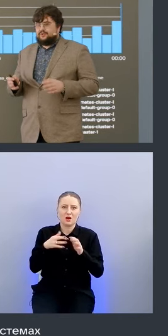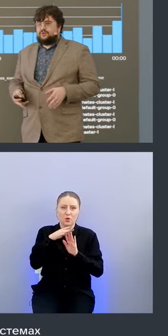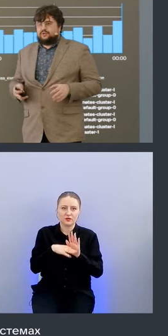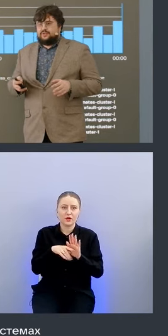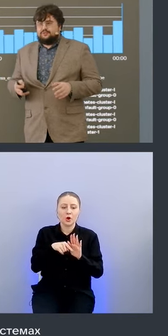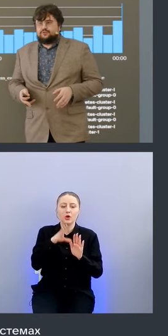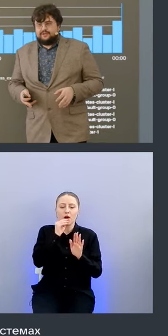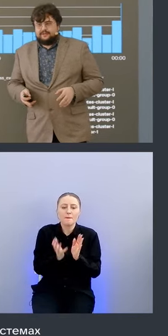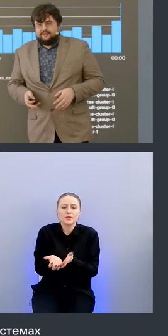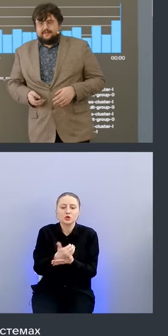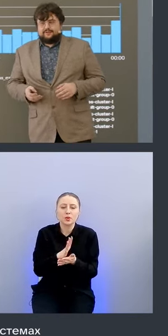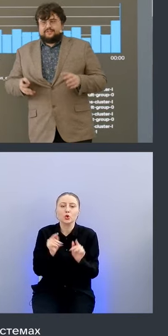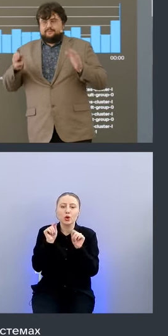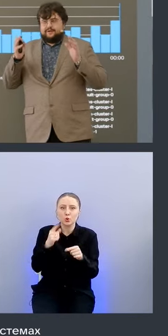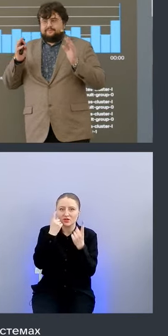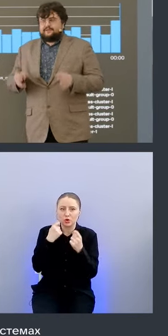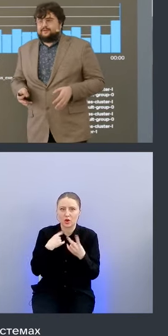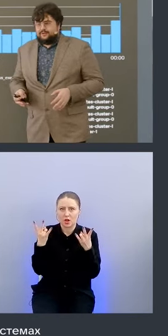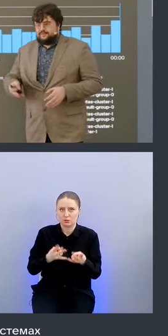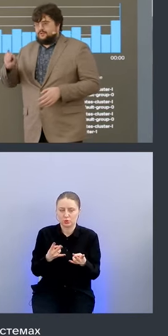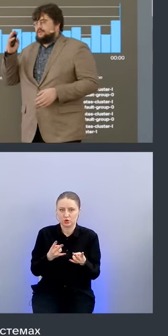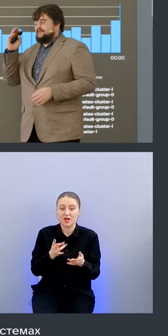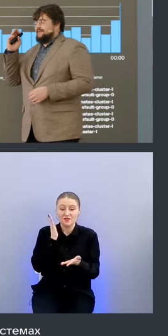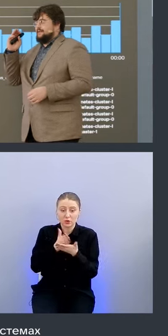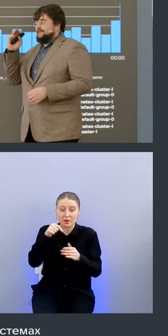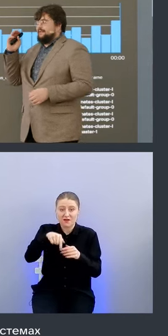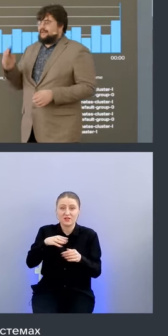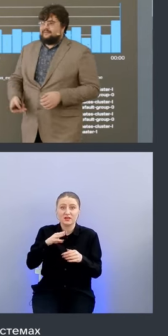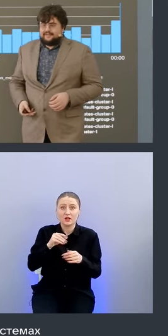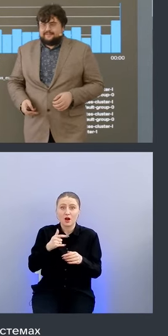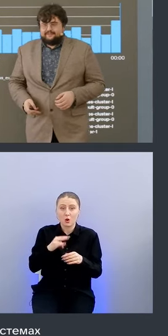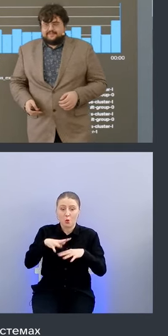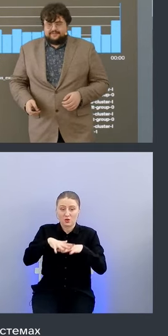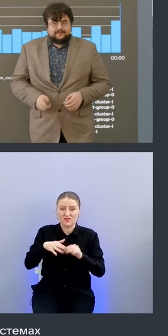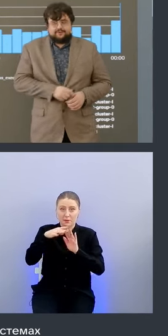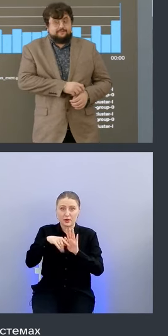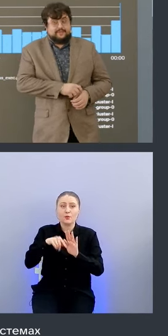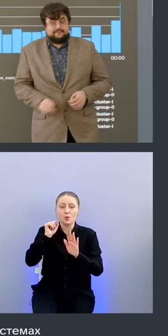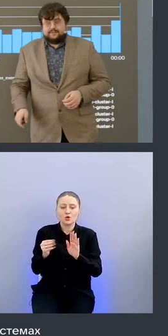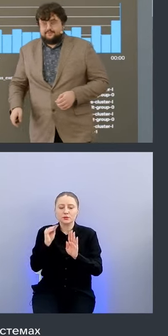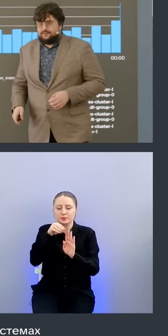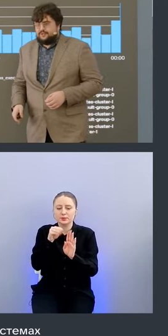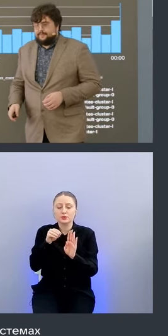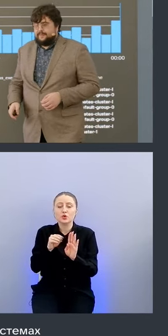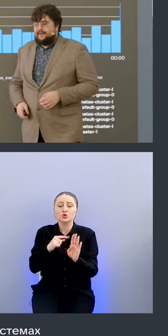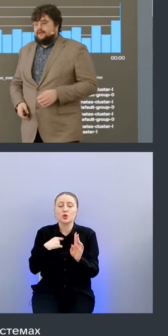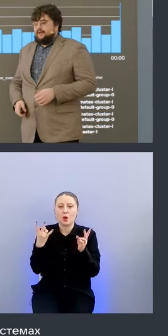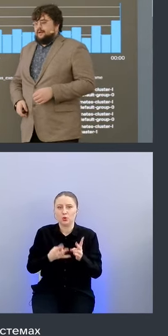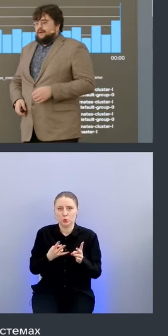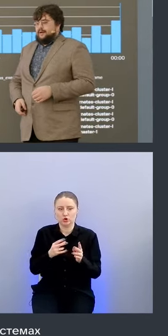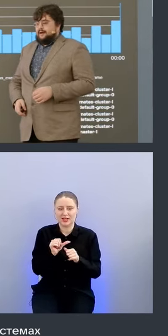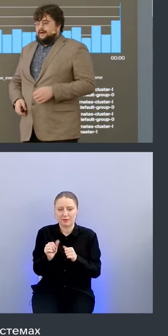собирать только то что нам нужно то есть там прям в татарагоне можно зафильтровать те вызовы которые в принципе нам нужны